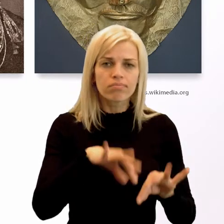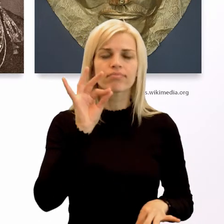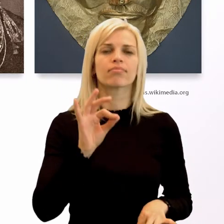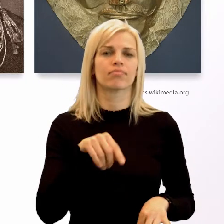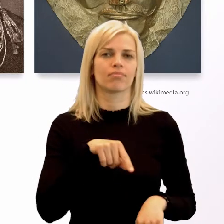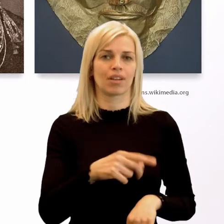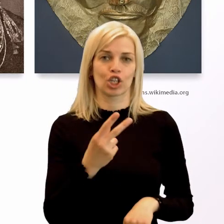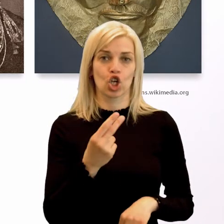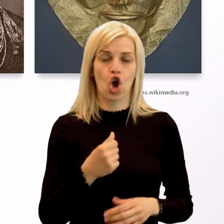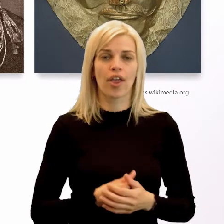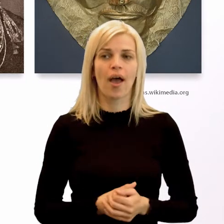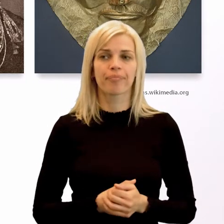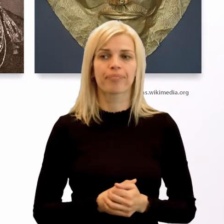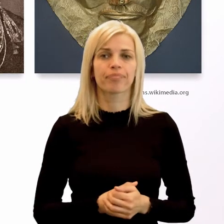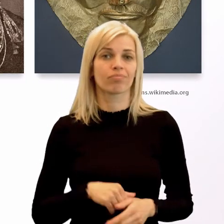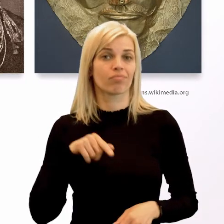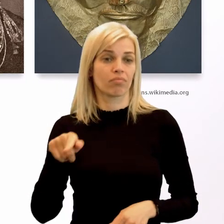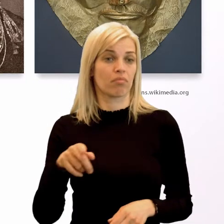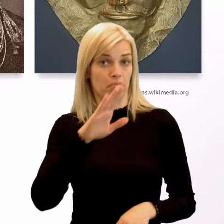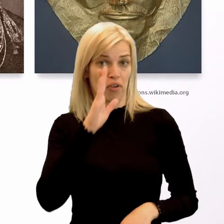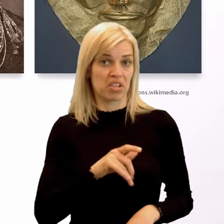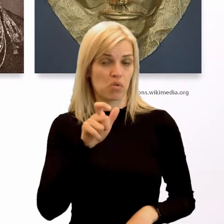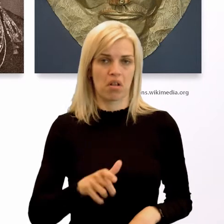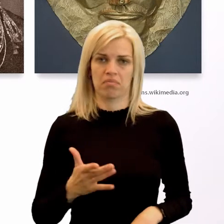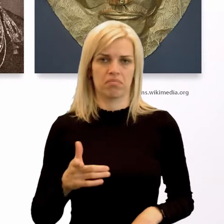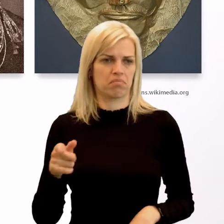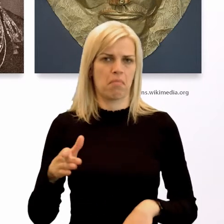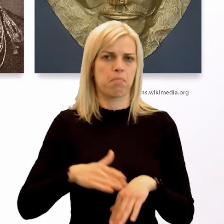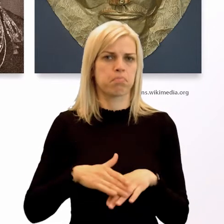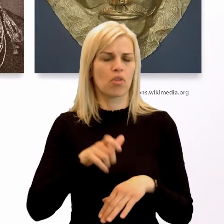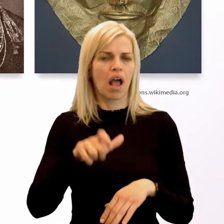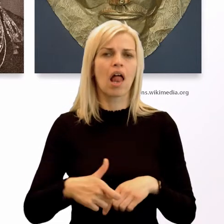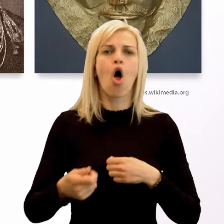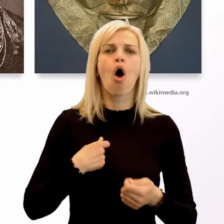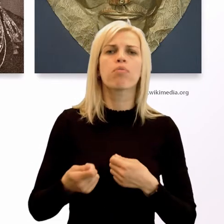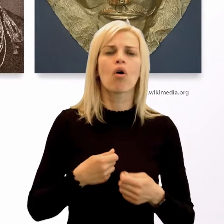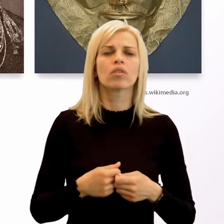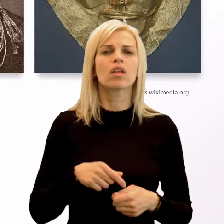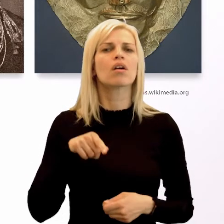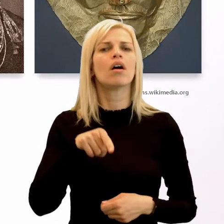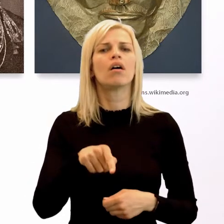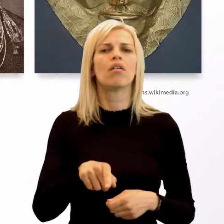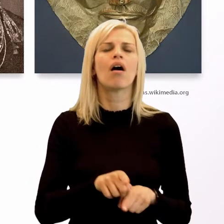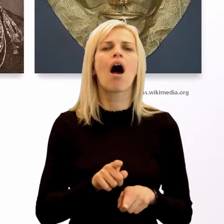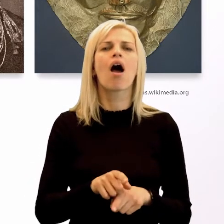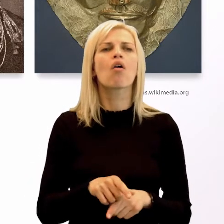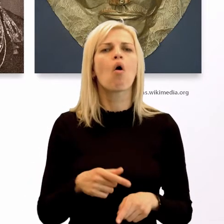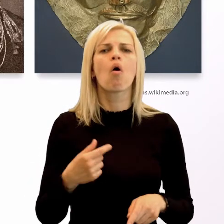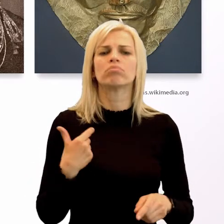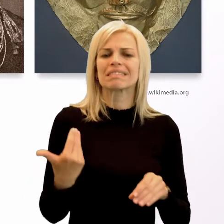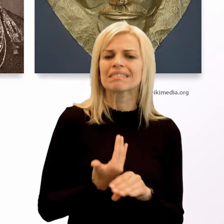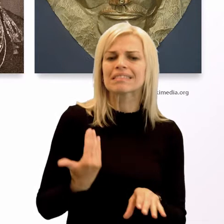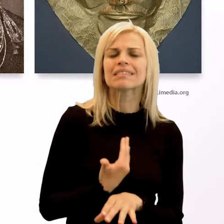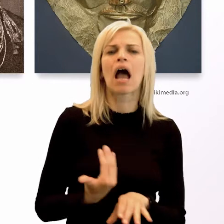Schliemann nebol žiadny profík. Bol to podnikateľ, obchodník, ktorý si na svojho konička zarobil. Vybral sa Troju